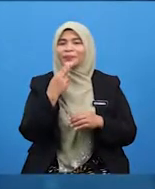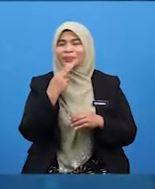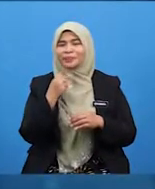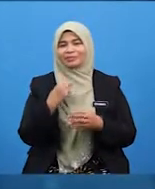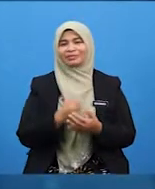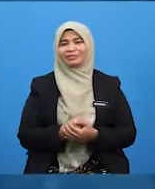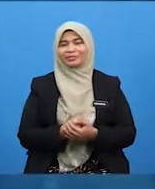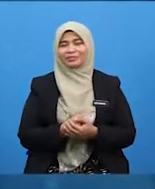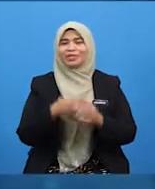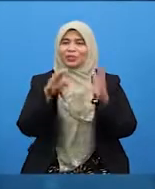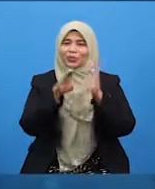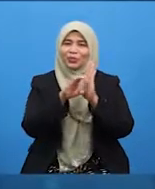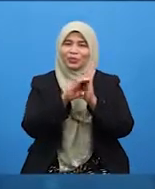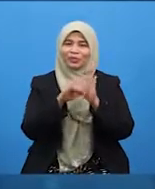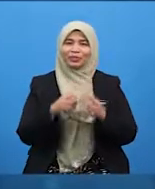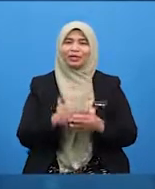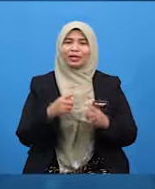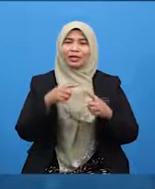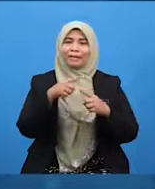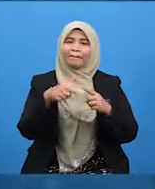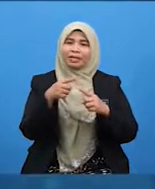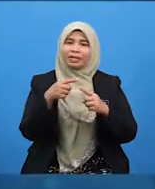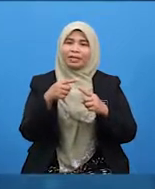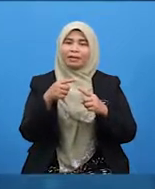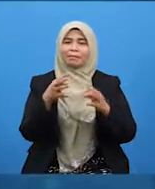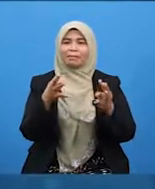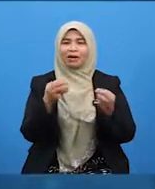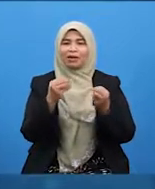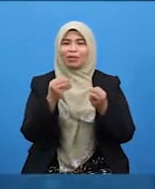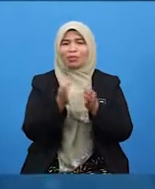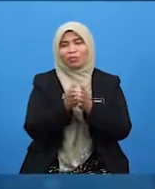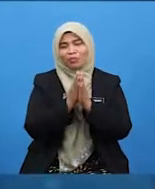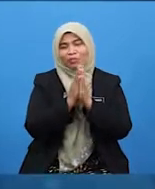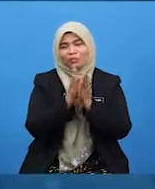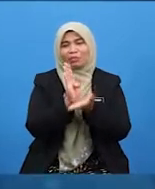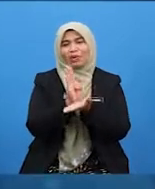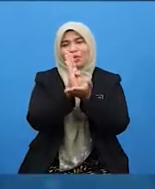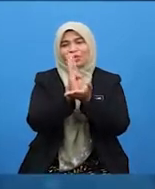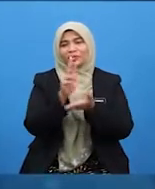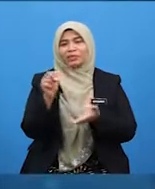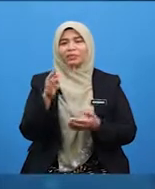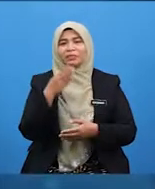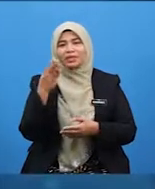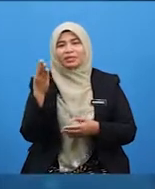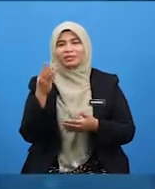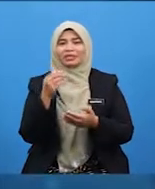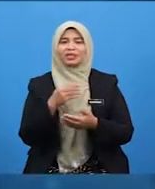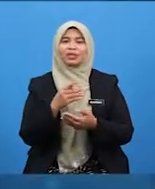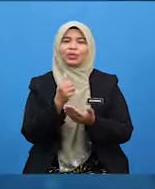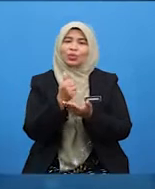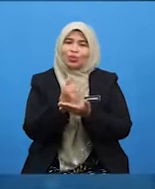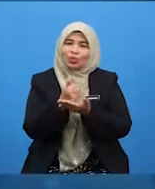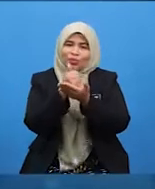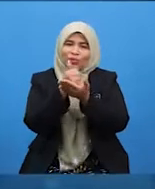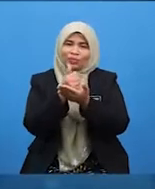Contohnya, bila nak minta bantuan, biasakan dengan perkataan tolong.